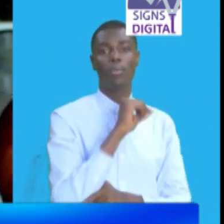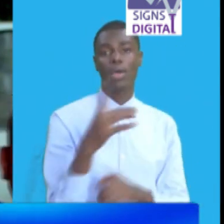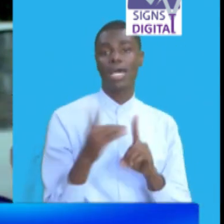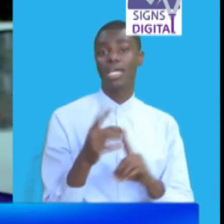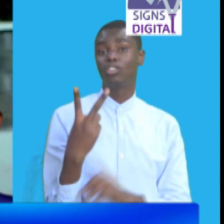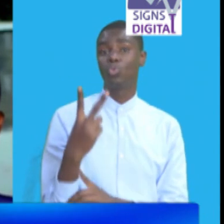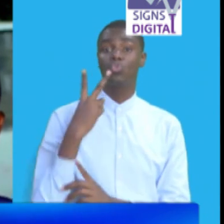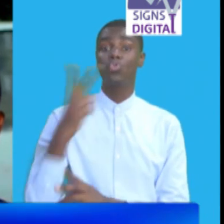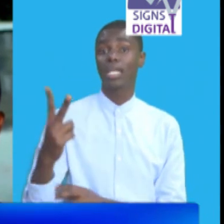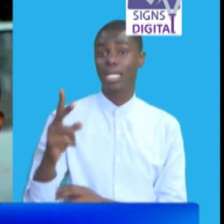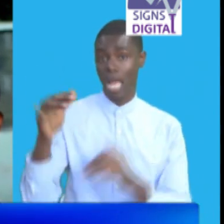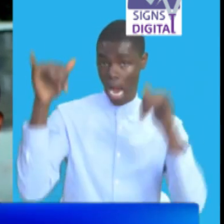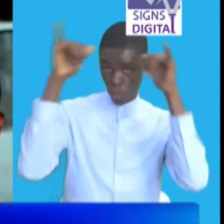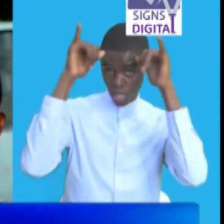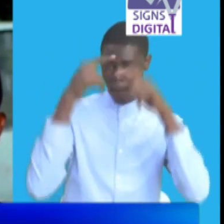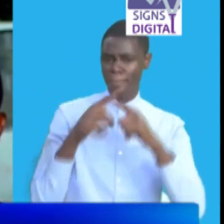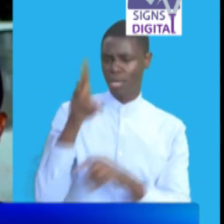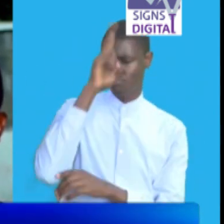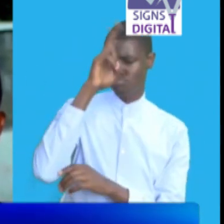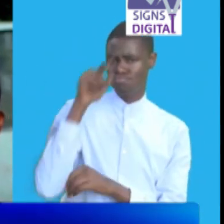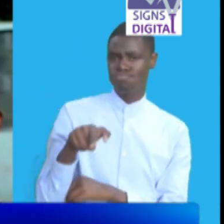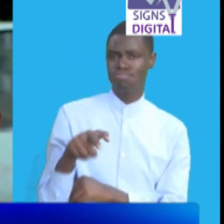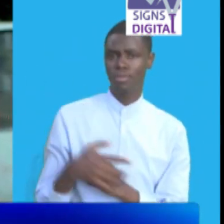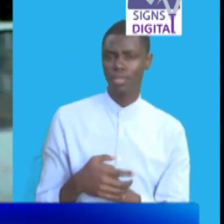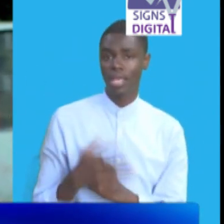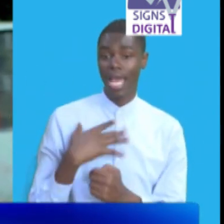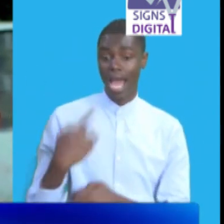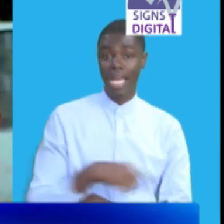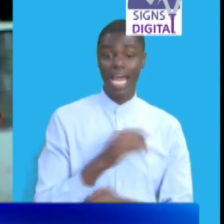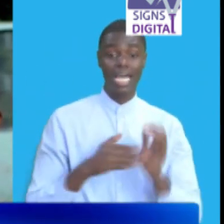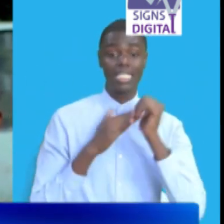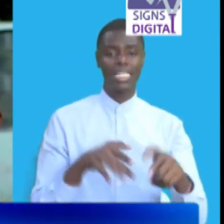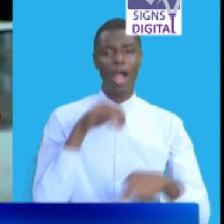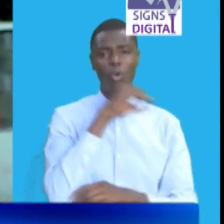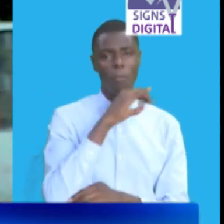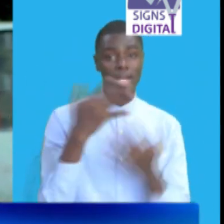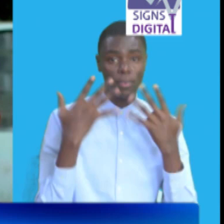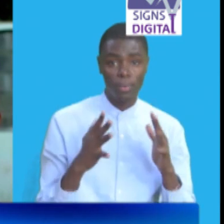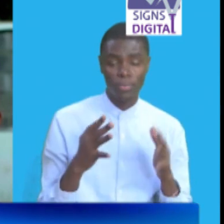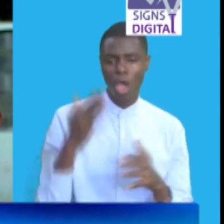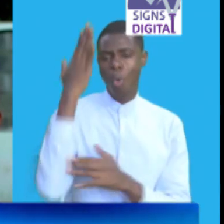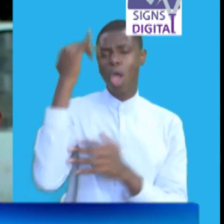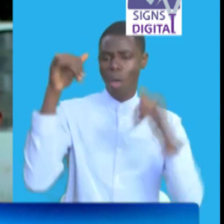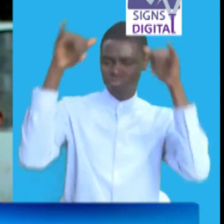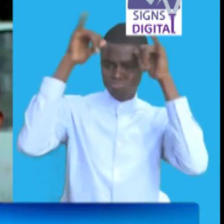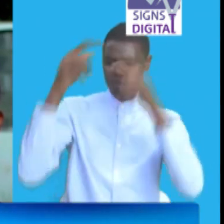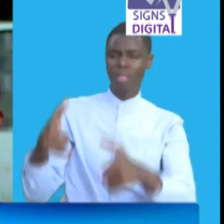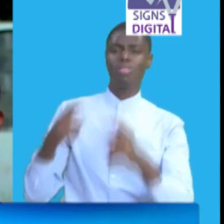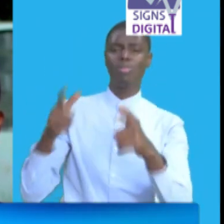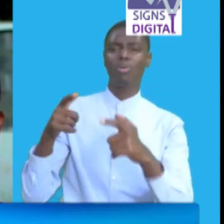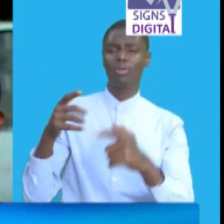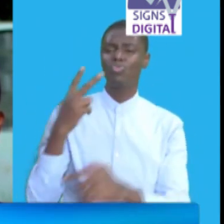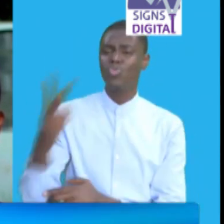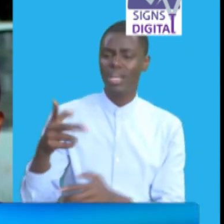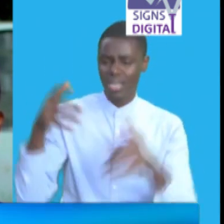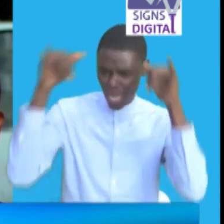ngombe miambili lakini kwasababu pulisi na nasisi kama fiongosi tulilalameka kwamba kwanini ngombe yetu napikuwa resasi bure na mnayo ngombe